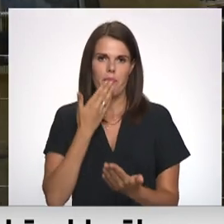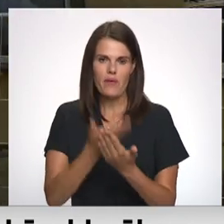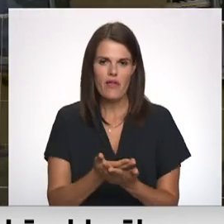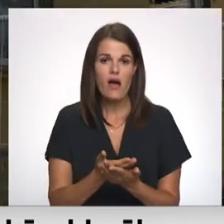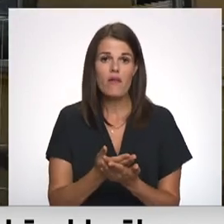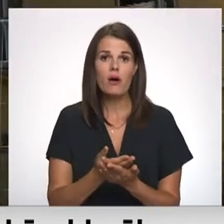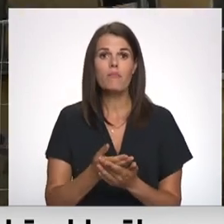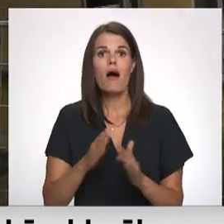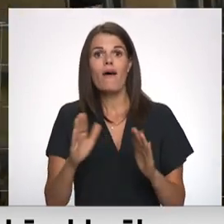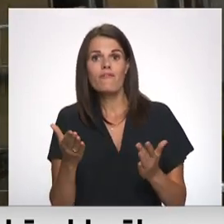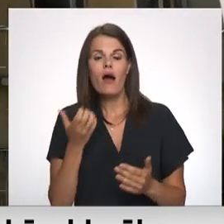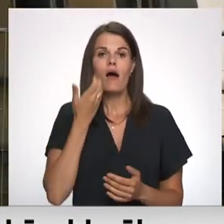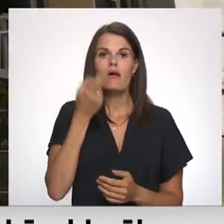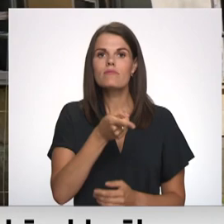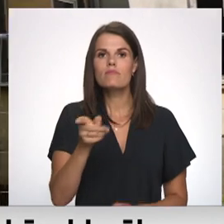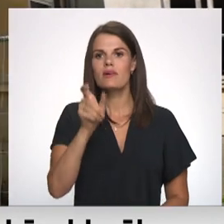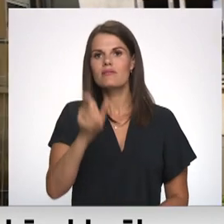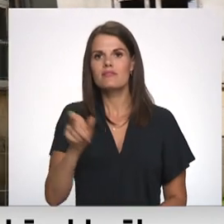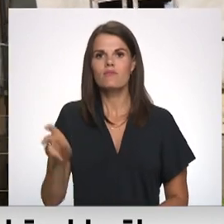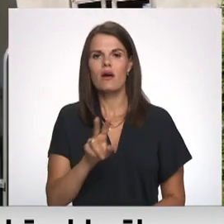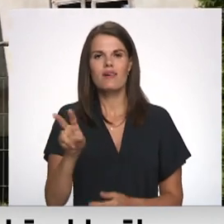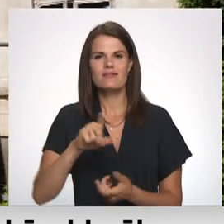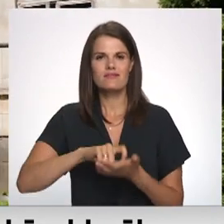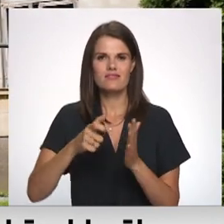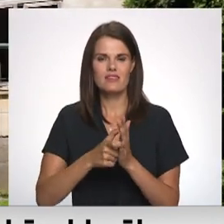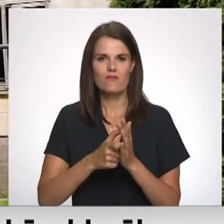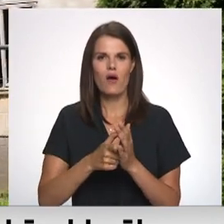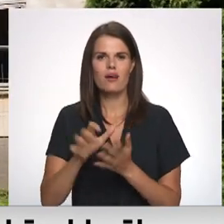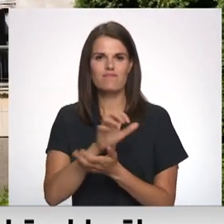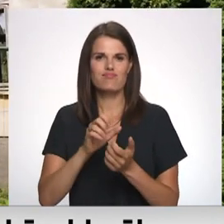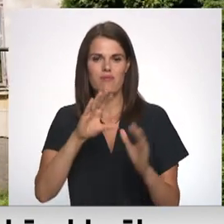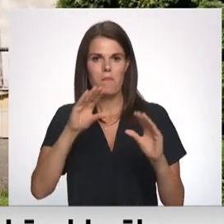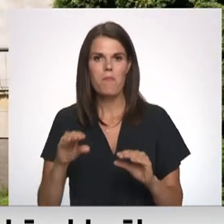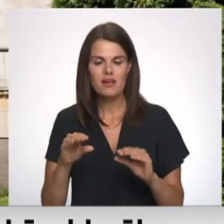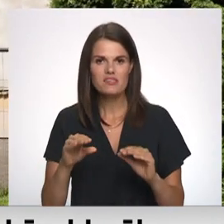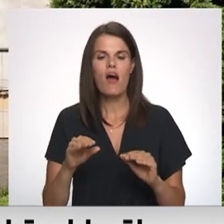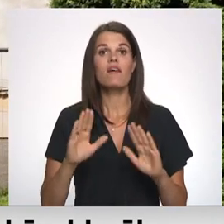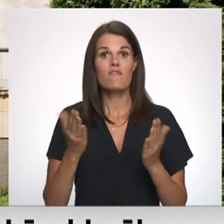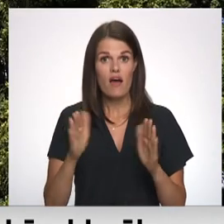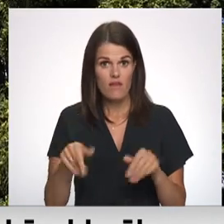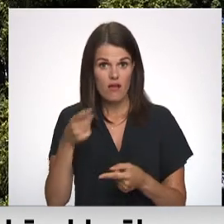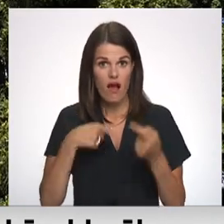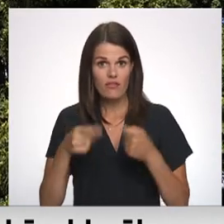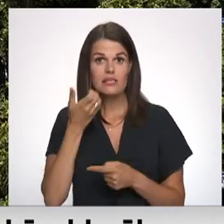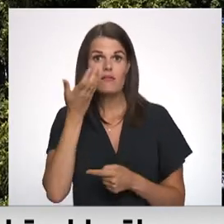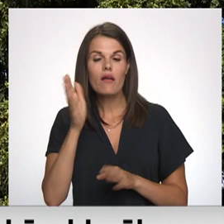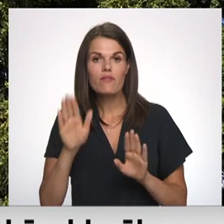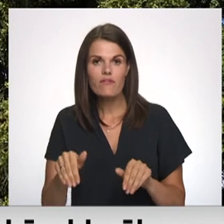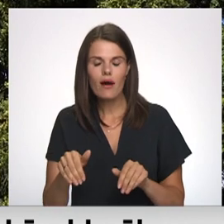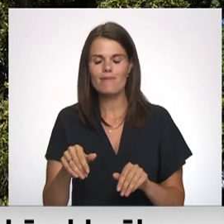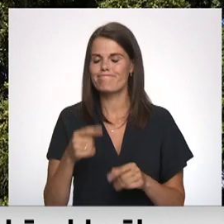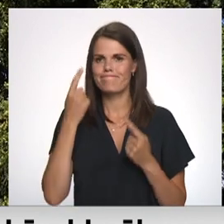Vai un kad tie iedzīvotāji, kuru dzīvokļa sprādzienā cietuši mazāk, varēs atgriezties vēl nav zināms, jo vēl nav